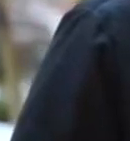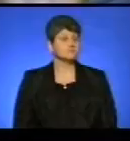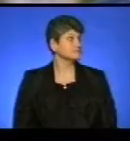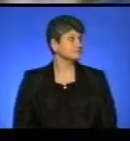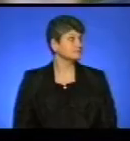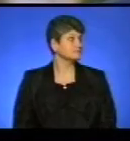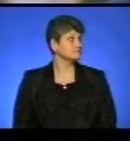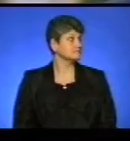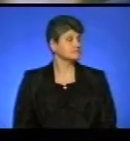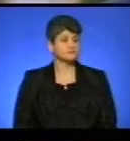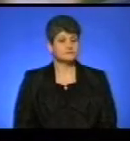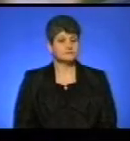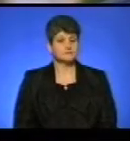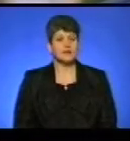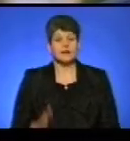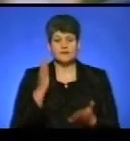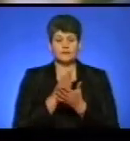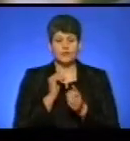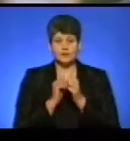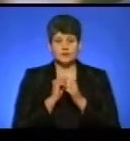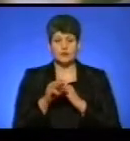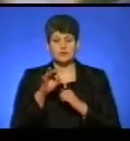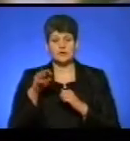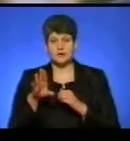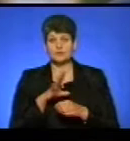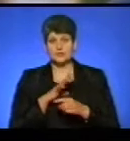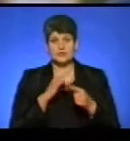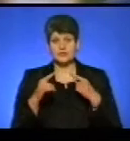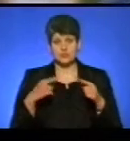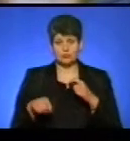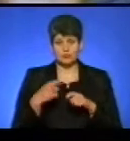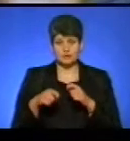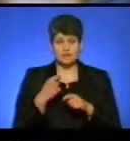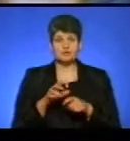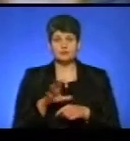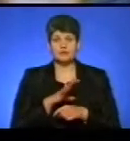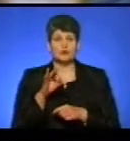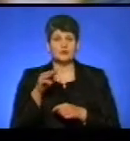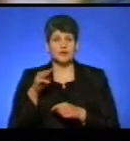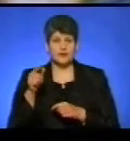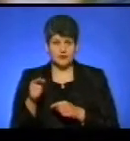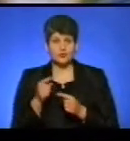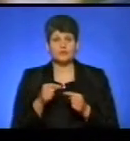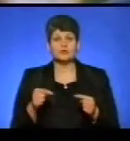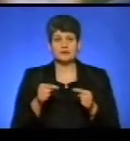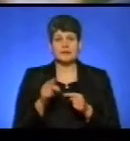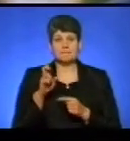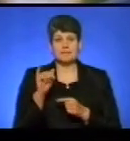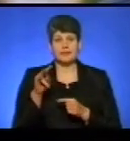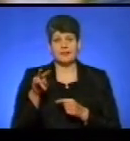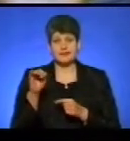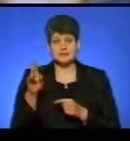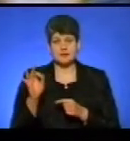сказати, що фактично в кожній ОТГ були зафіксовані ті чи інші порушення. Якщо прийдемося по ОТГ, то, відповідно, Білецька ОТГ.